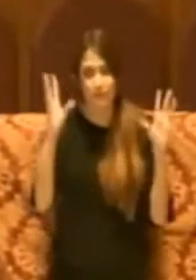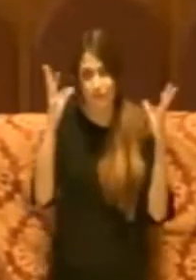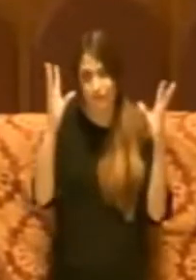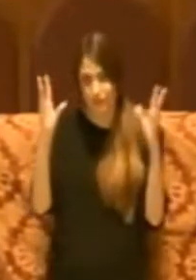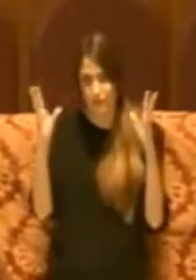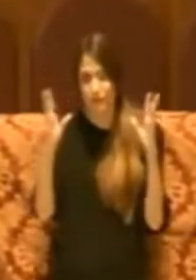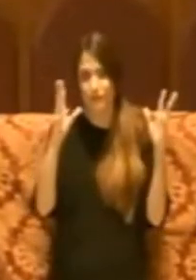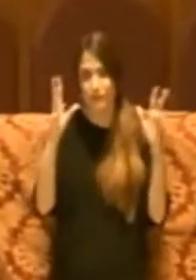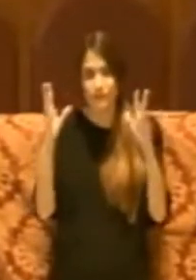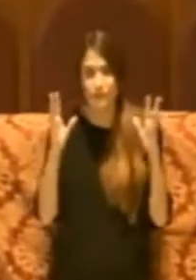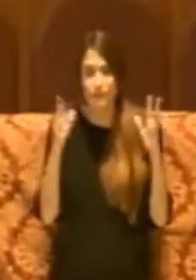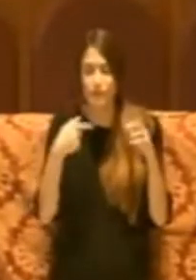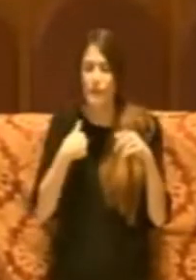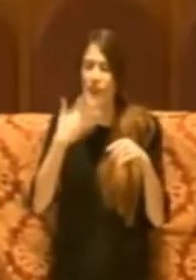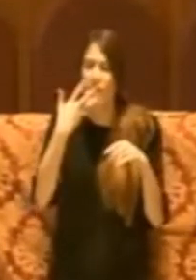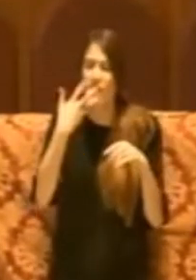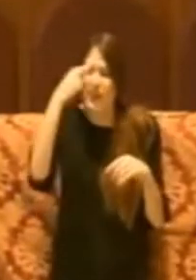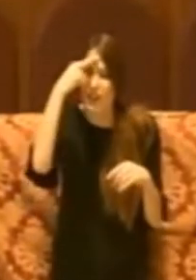Ricordo